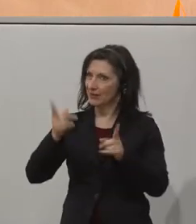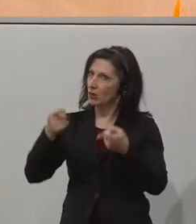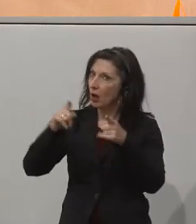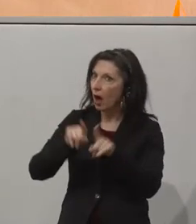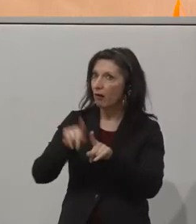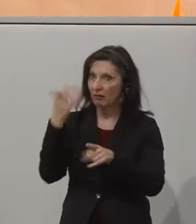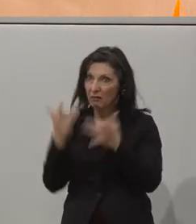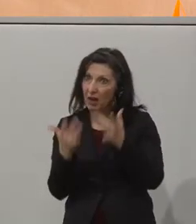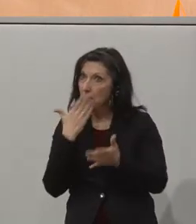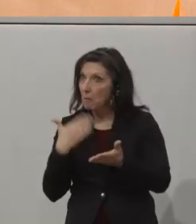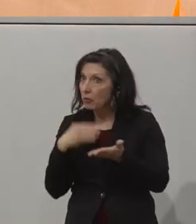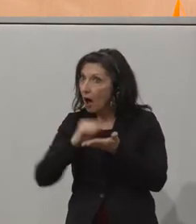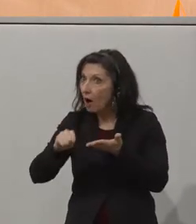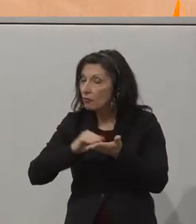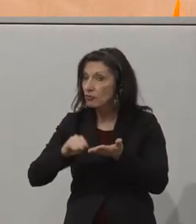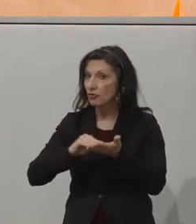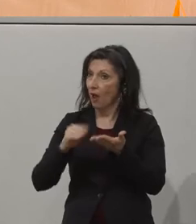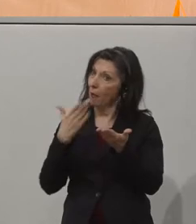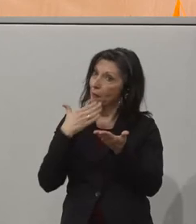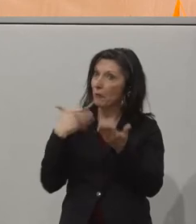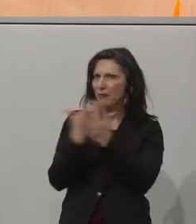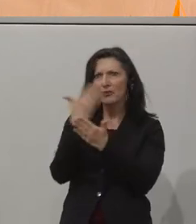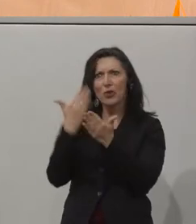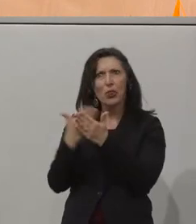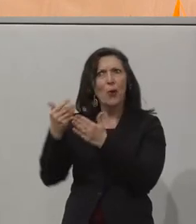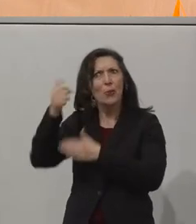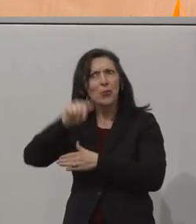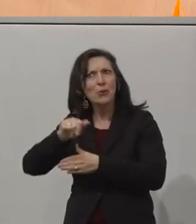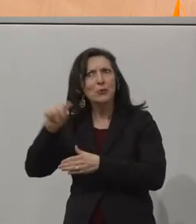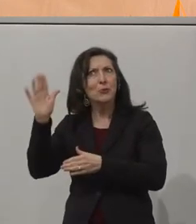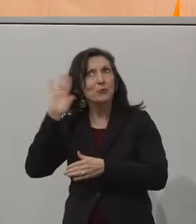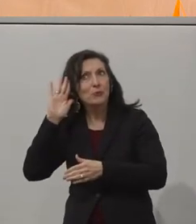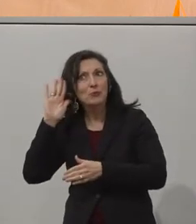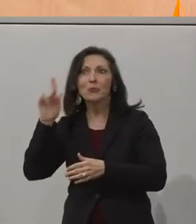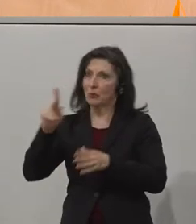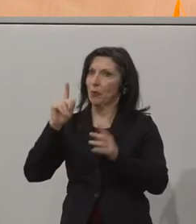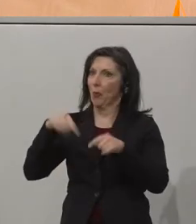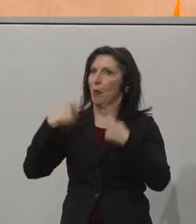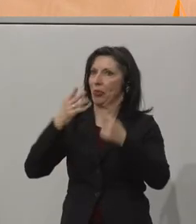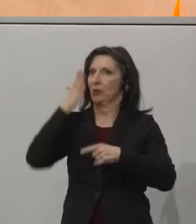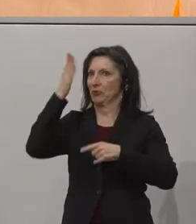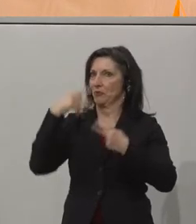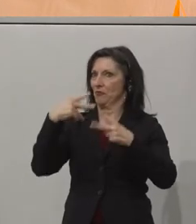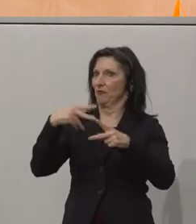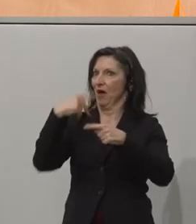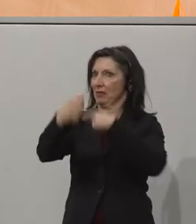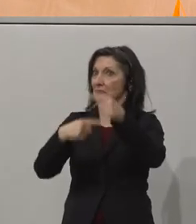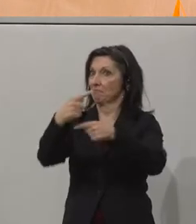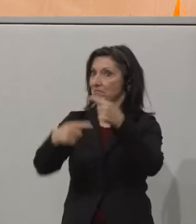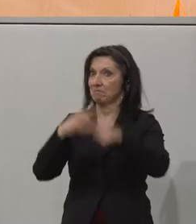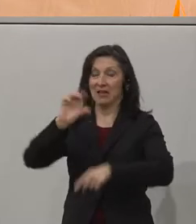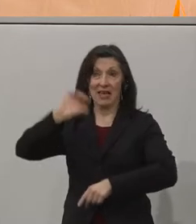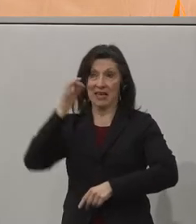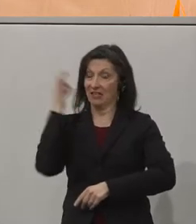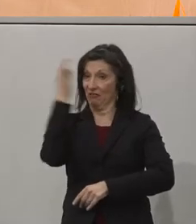Notizen machen und Dinge mitnehmen können, die für die weitere Arbeit in den jeweiligen Bereichen wichtig sind. Als erste Fragestellerin